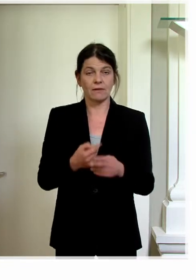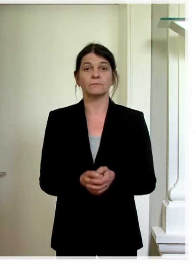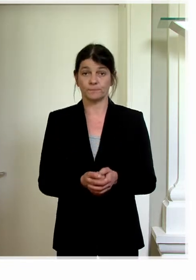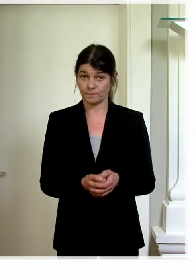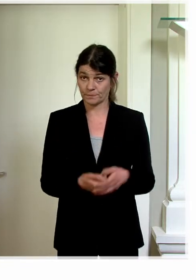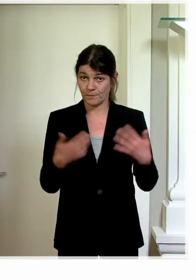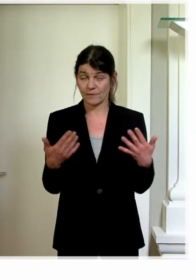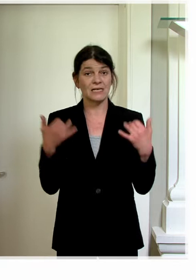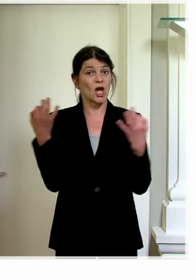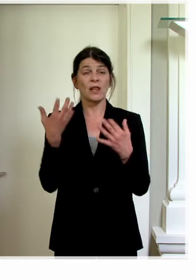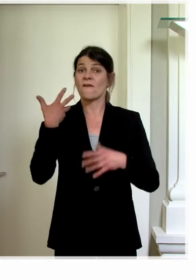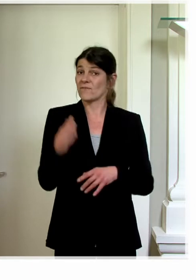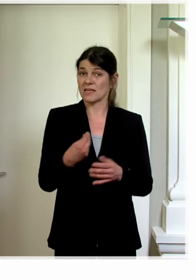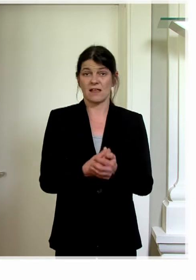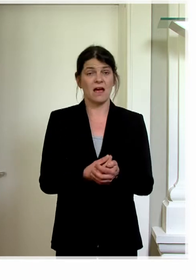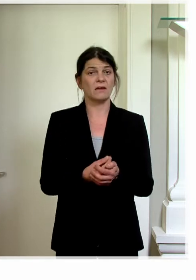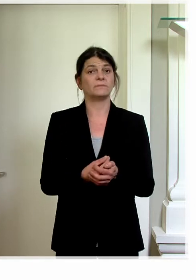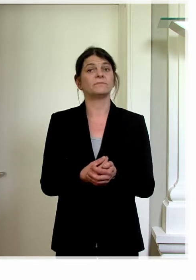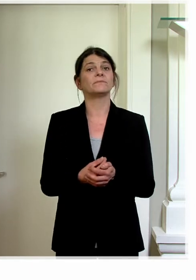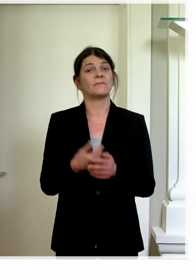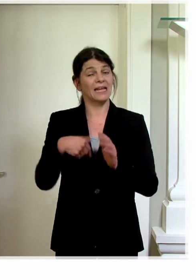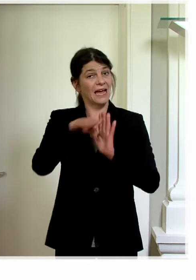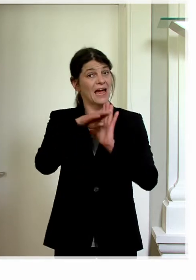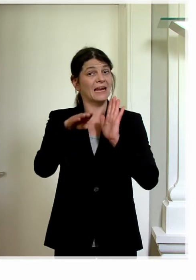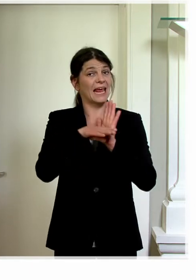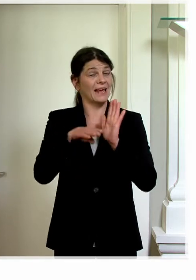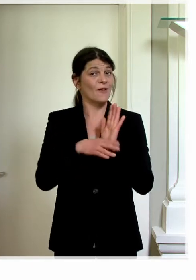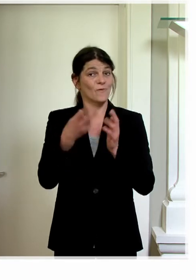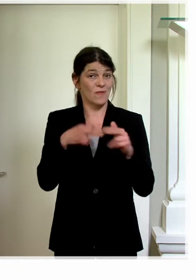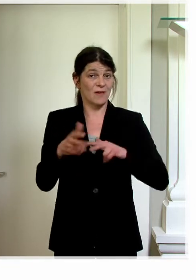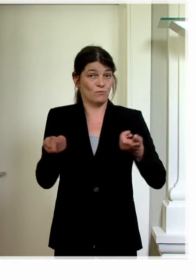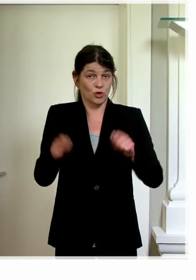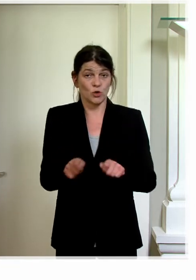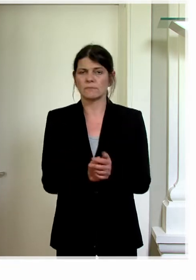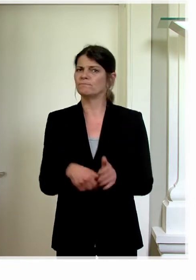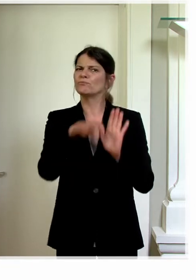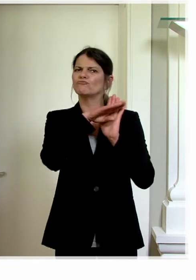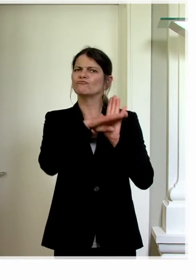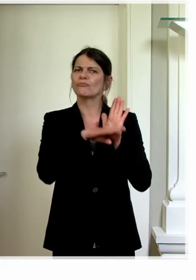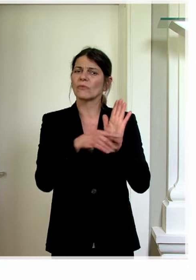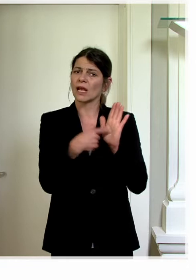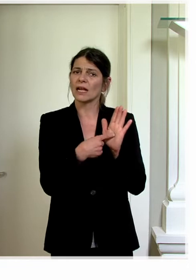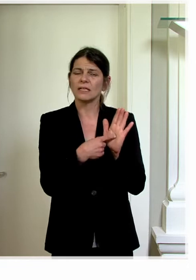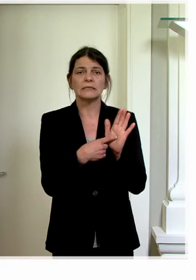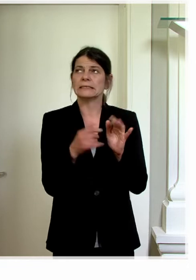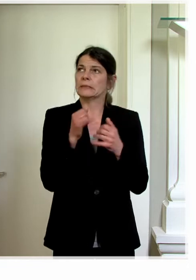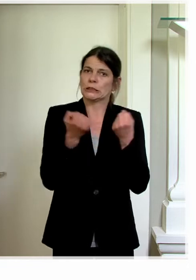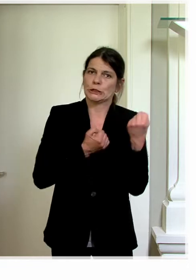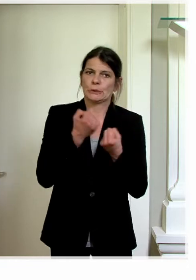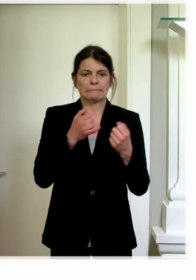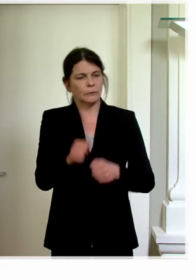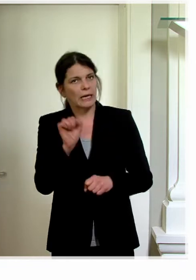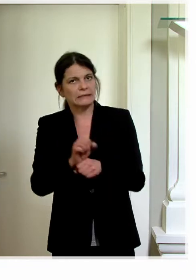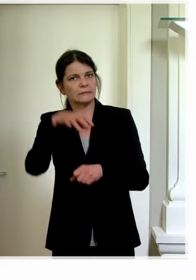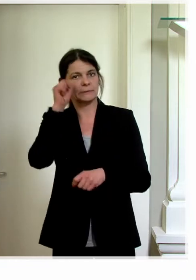Es sind heute wieder Regeln von der Regierung beschlossen worden. Regeln sind immer schwierig zu verstehen.